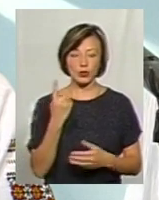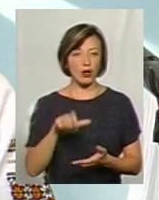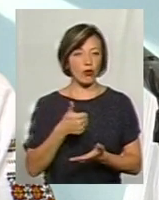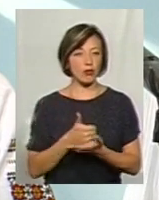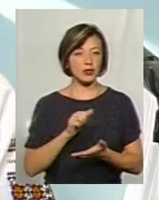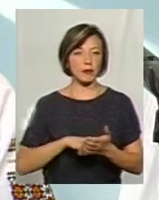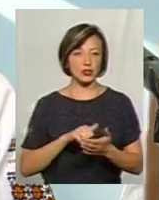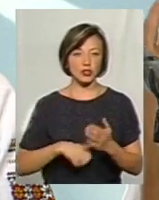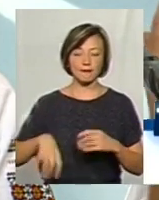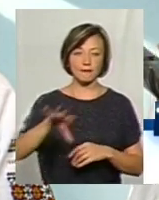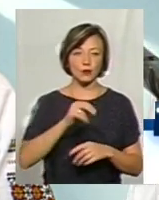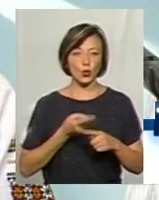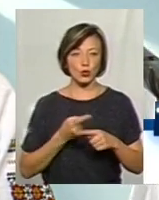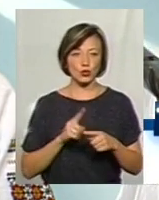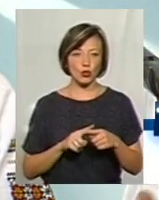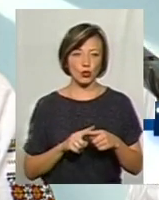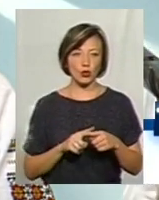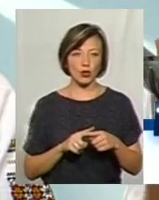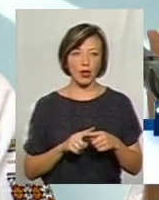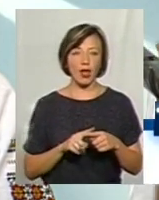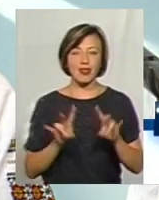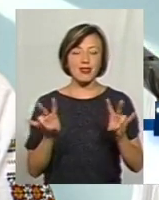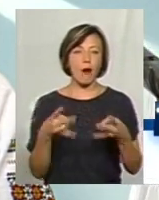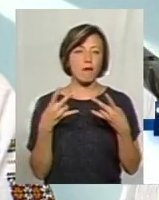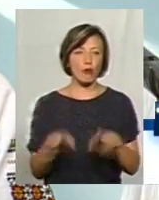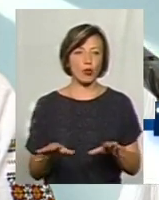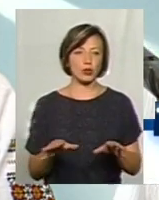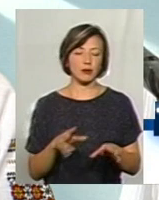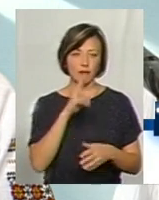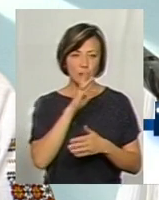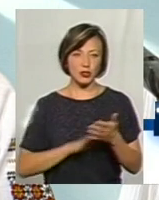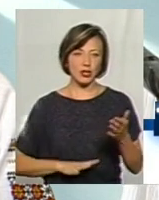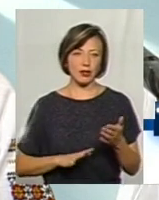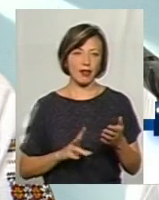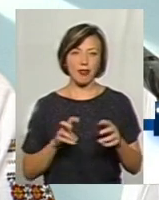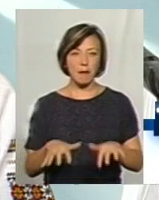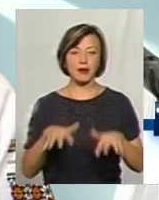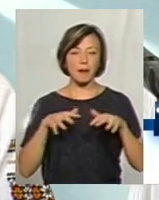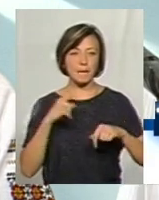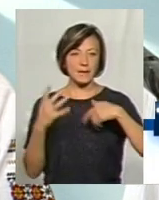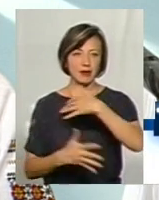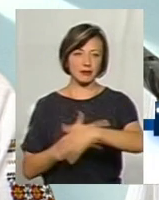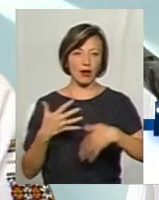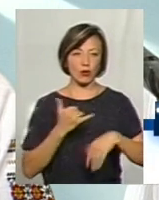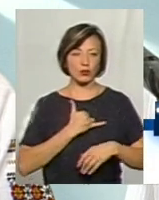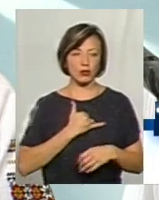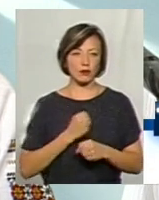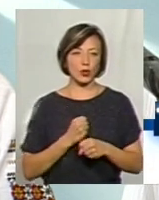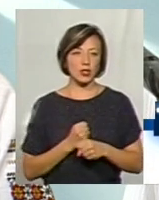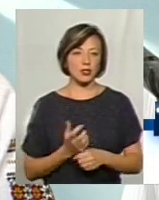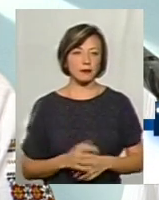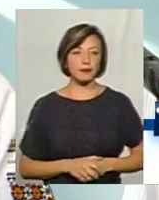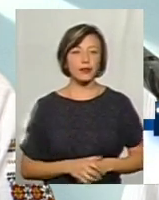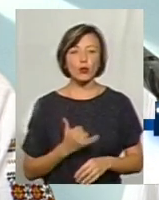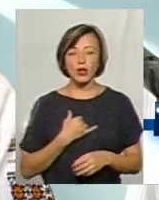причина всього цього, оцього непотрібу, оцього, ви бачаєте, за непарламентський бардаку, значить, який у нас твориться. У нас